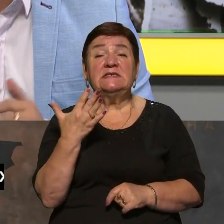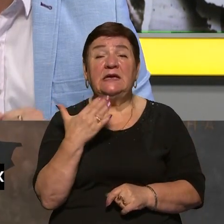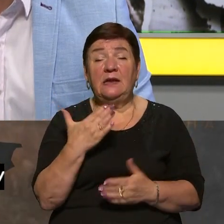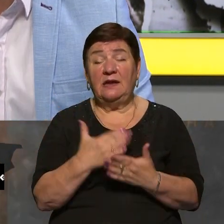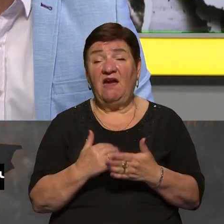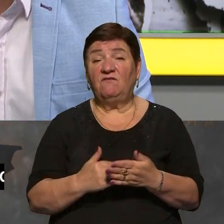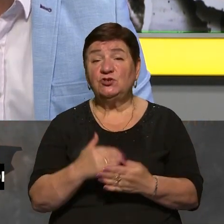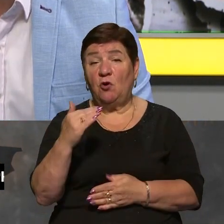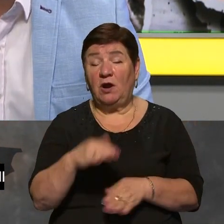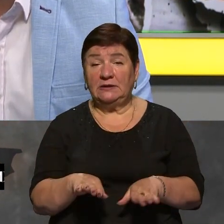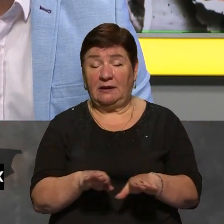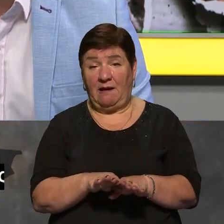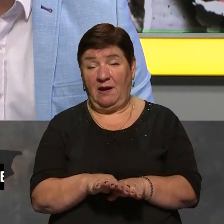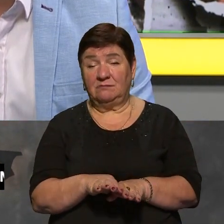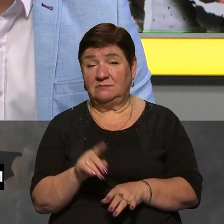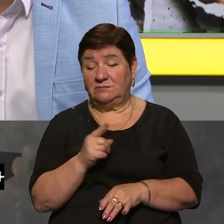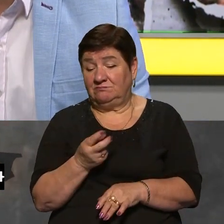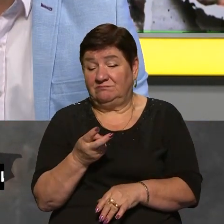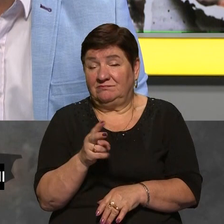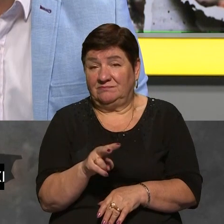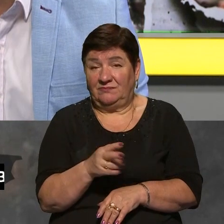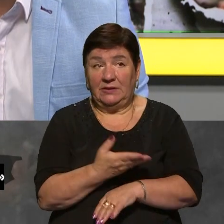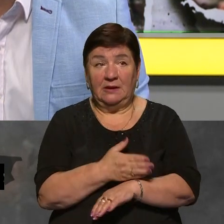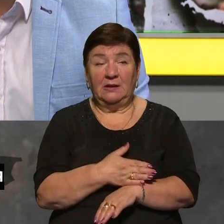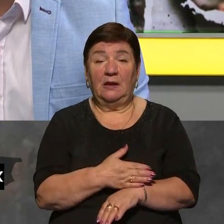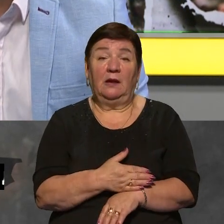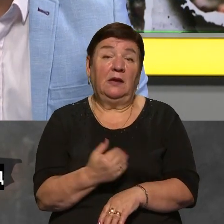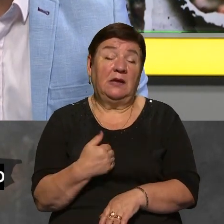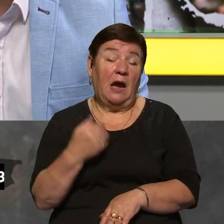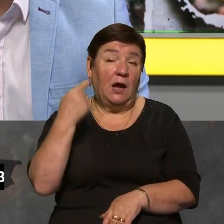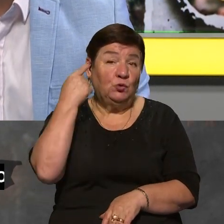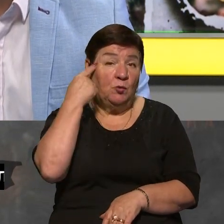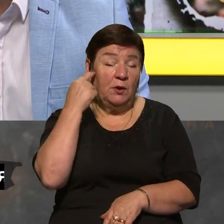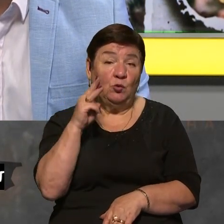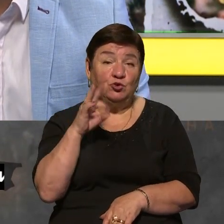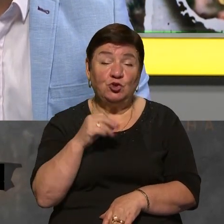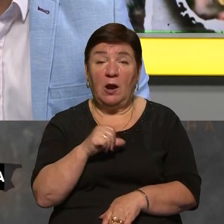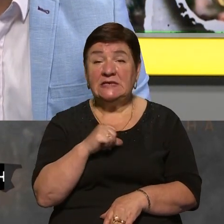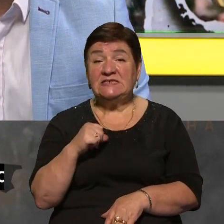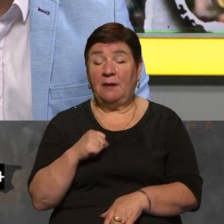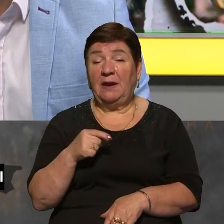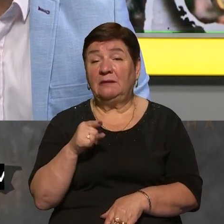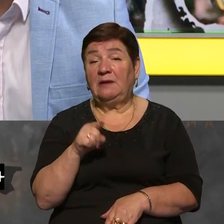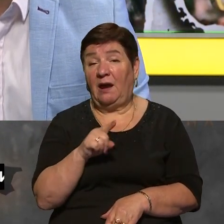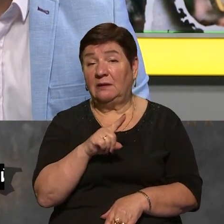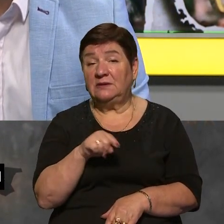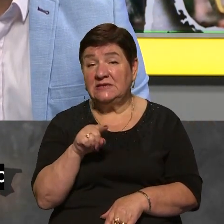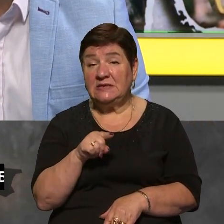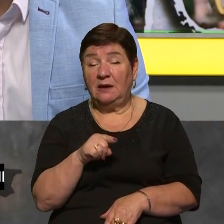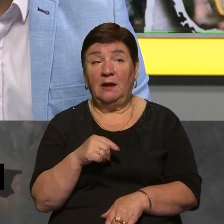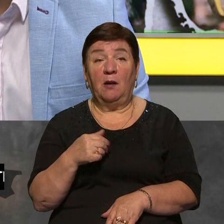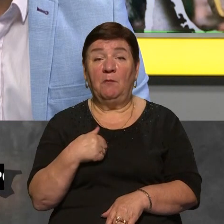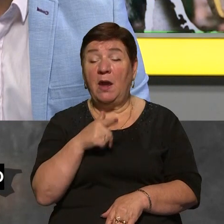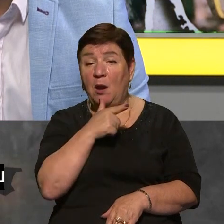високою така ймовірність? Абсолютно. І я думаю, що це саме та теза, яку ми